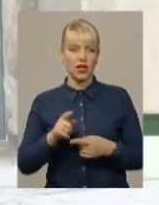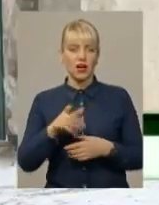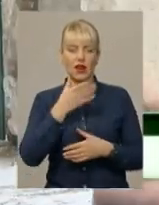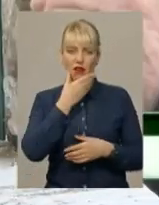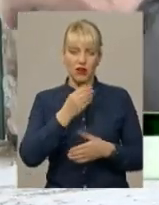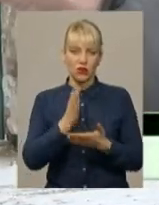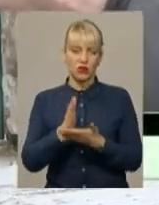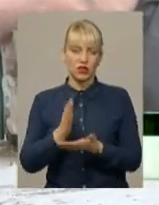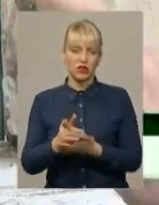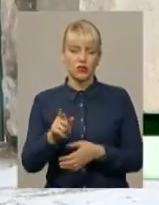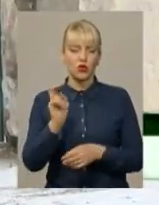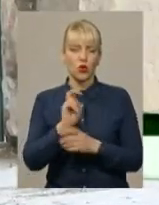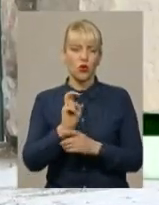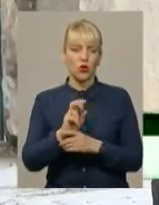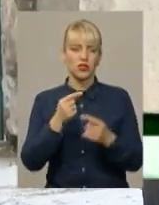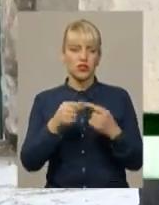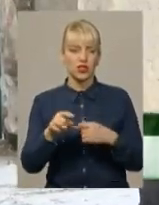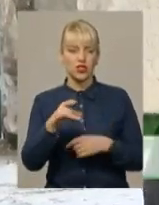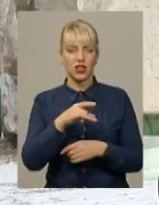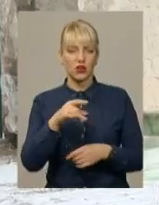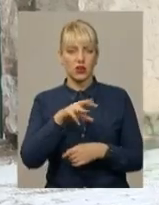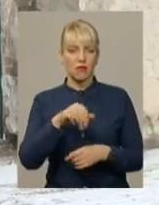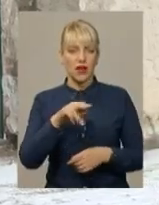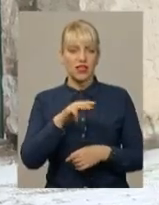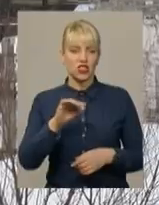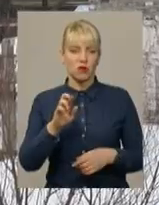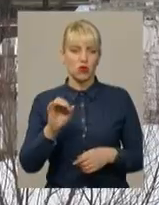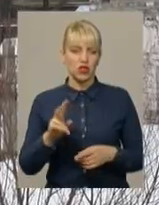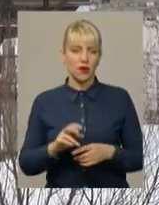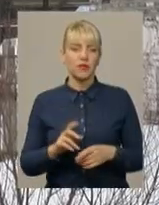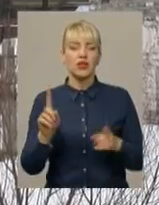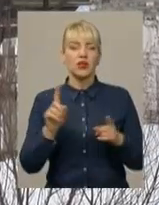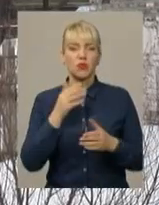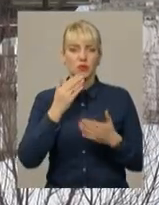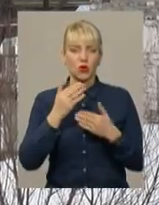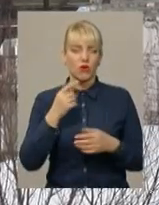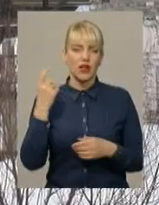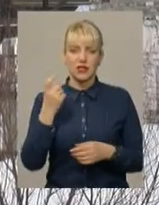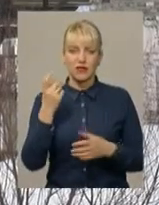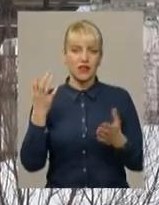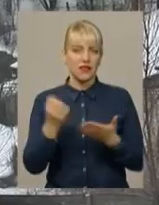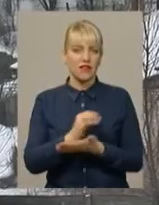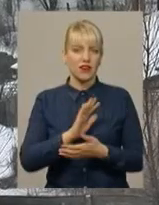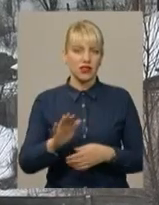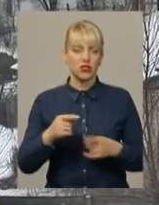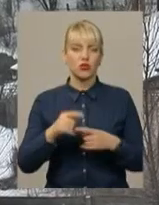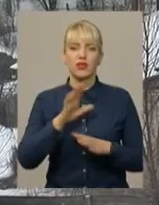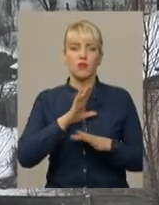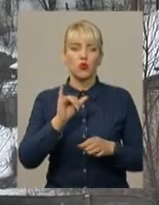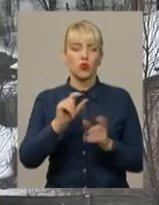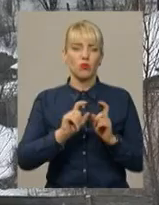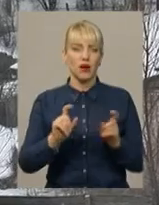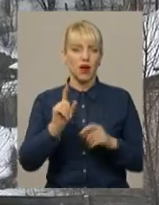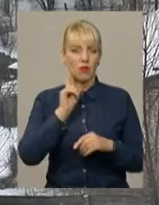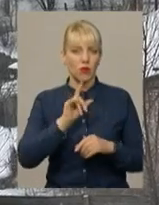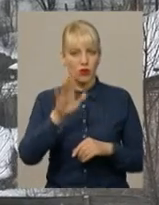гарно. Тут ходять навіть з інших районів Меджибожа і Трибухівки сюди ходять. Поспілкуватися з власником не вийшло, його не було в магазині. І поки